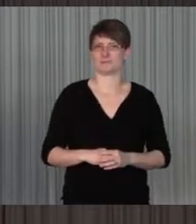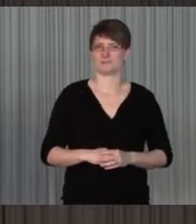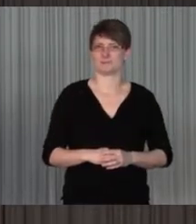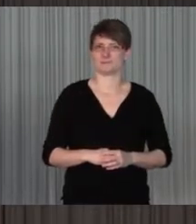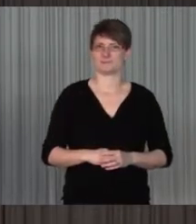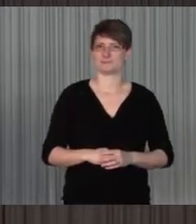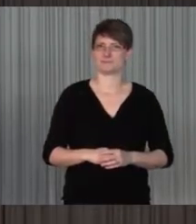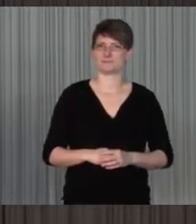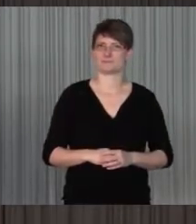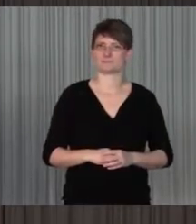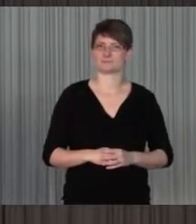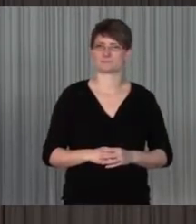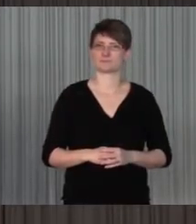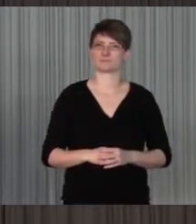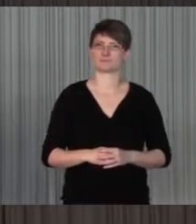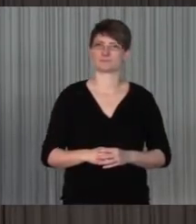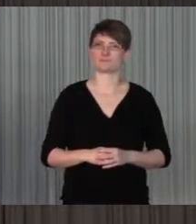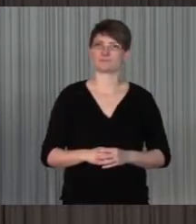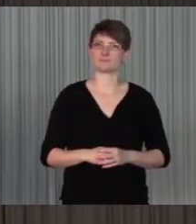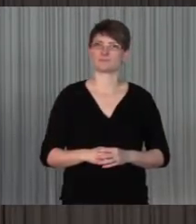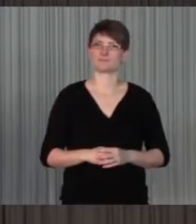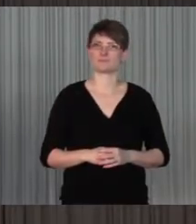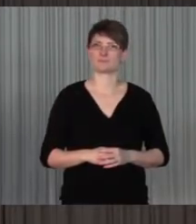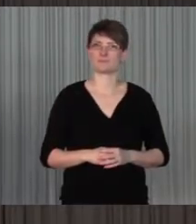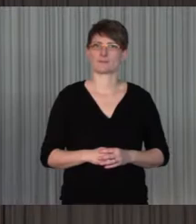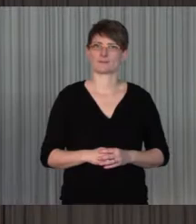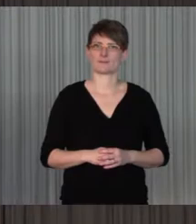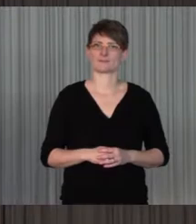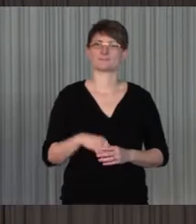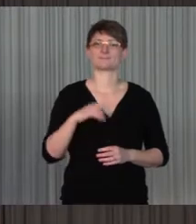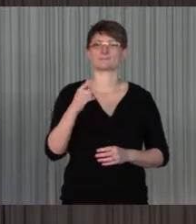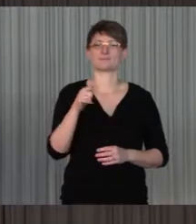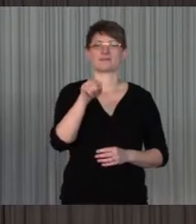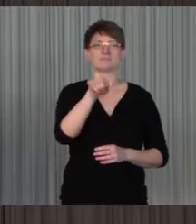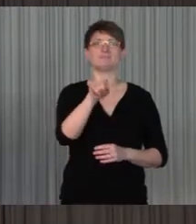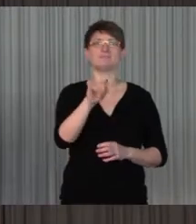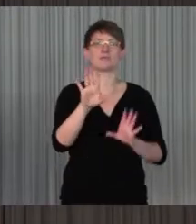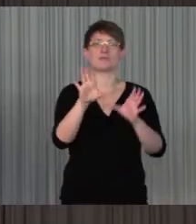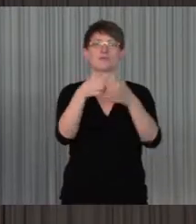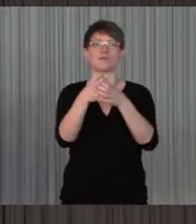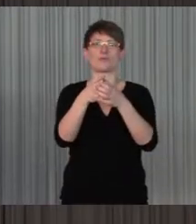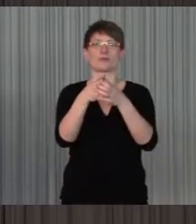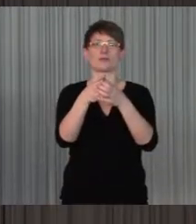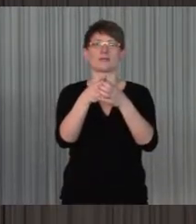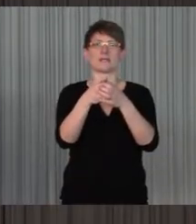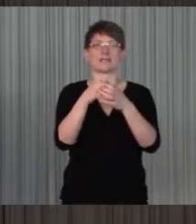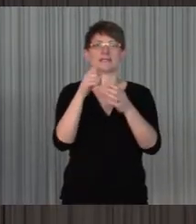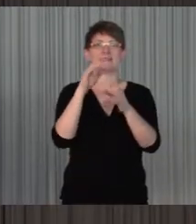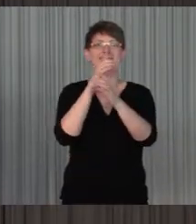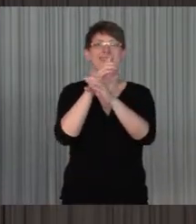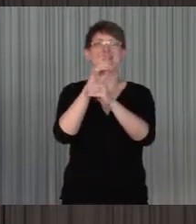gestützt. Das ist also eine Gruppe, die sozusagen von vitaler Exklusion